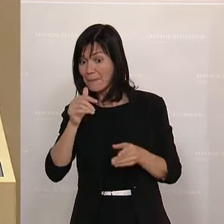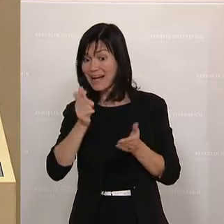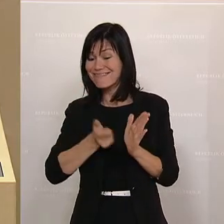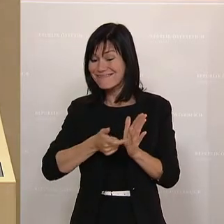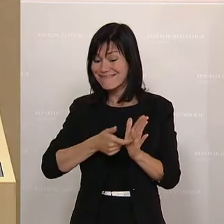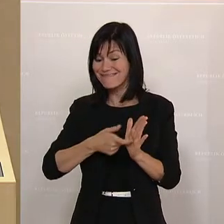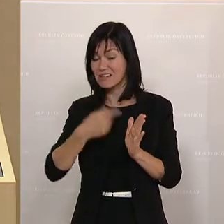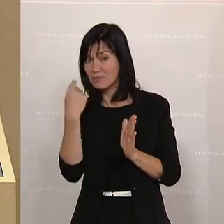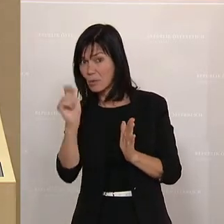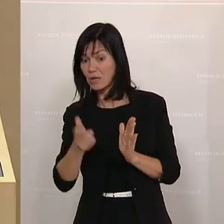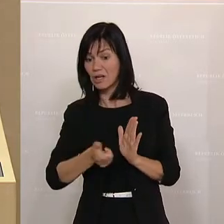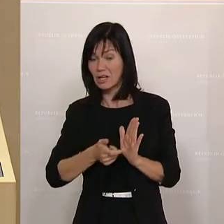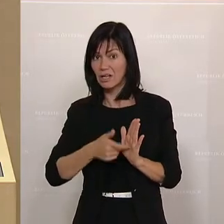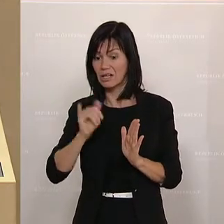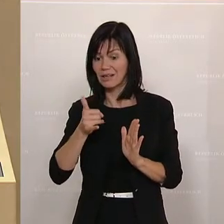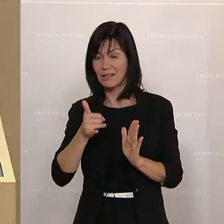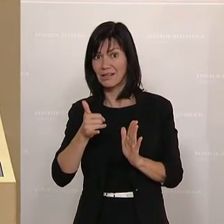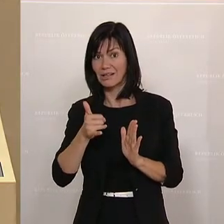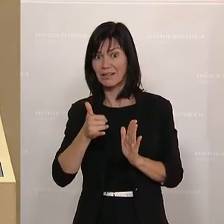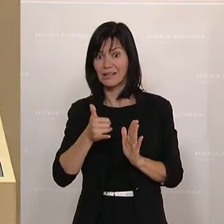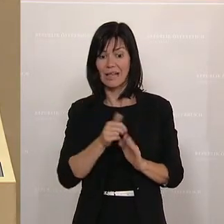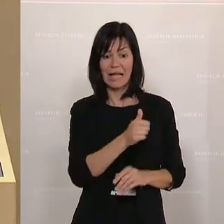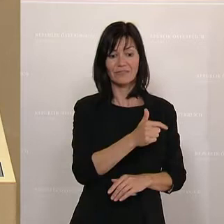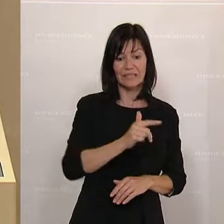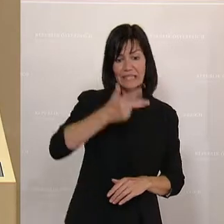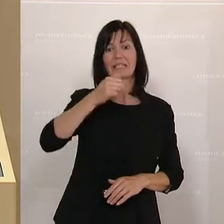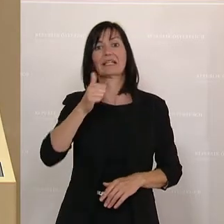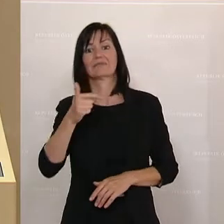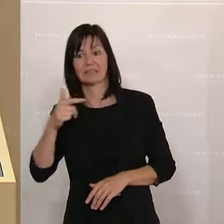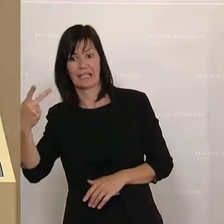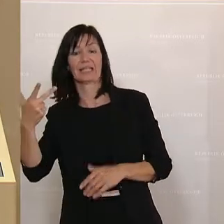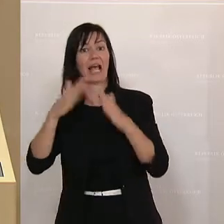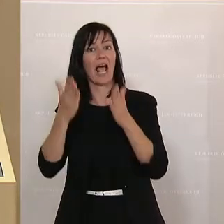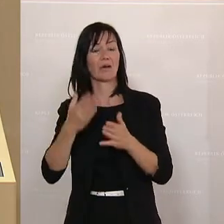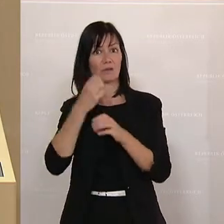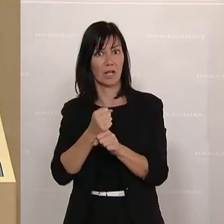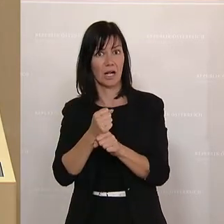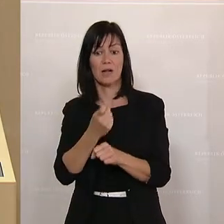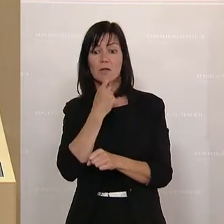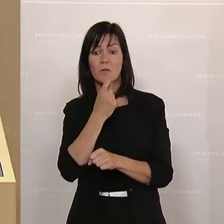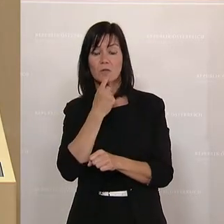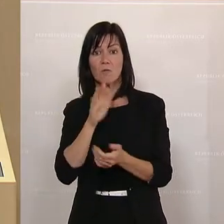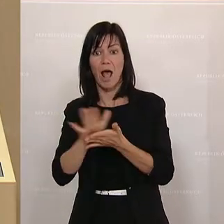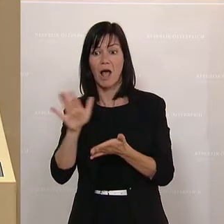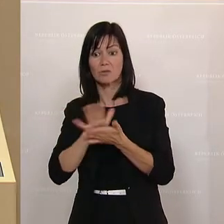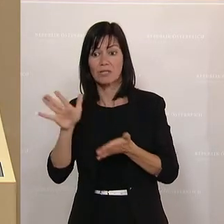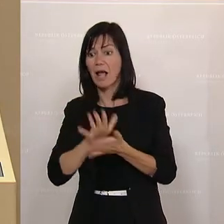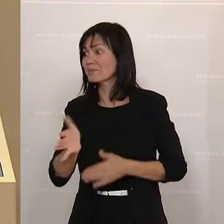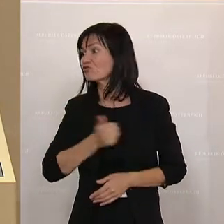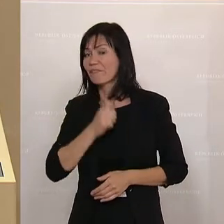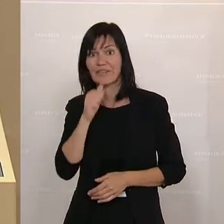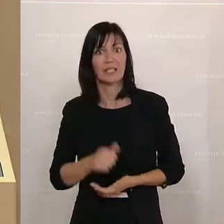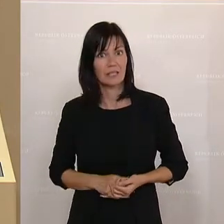notwendig war, zeigt uns, dass jeder dritte Haushalt in Österreich die Konsumausgaben nicht mehr decken kann.